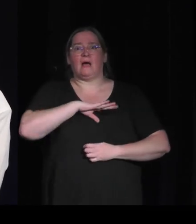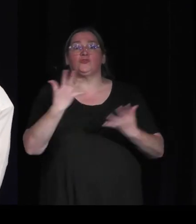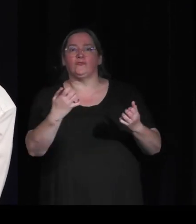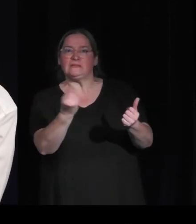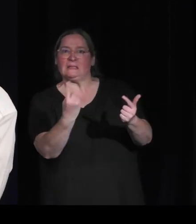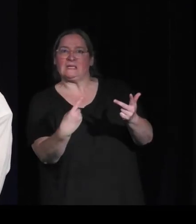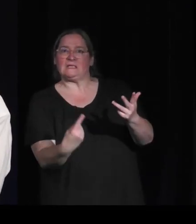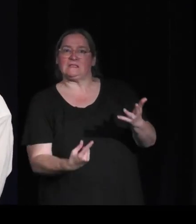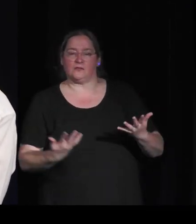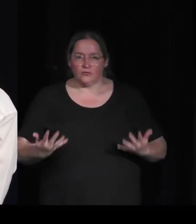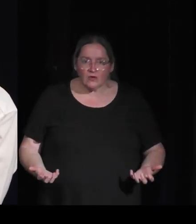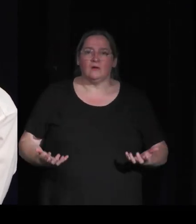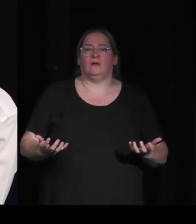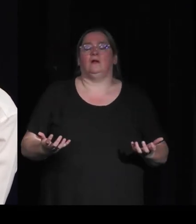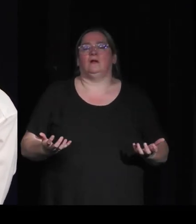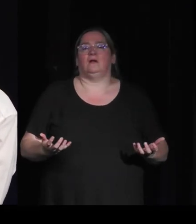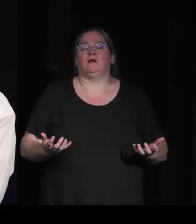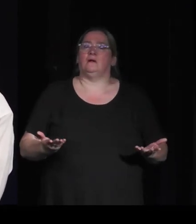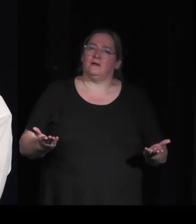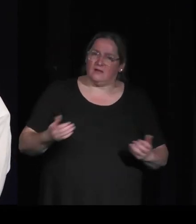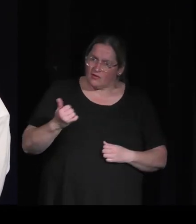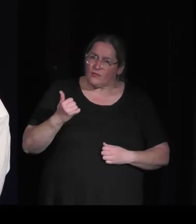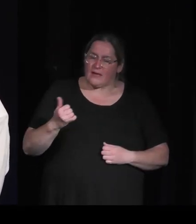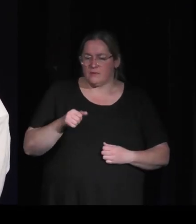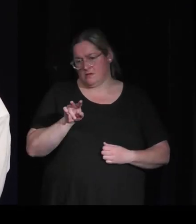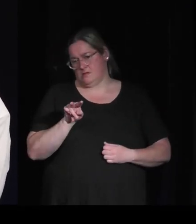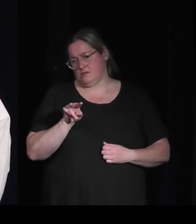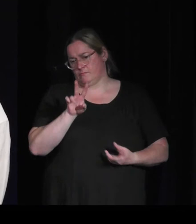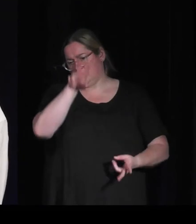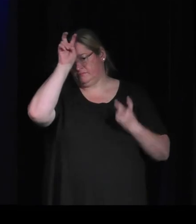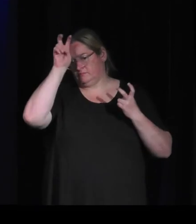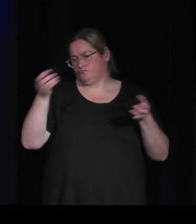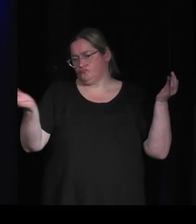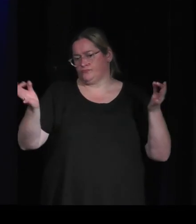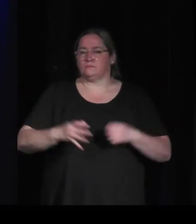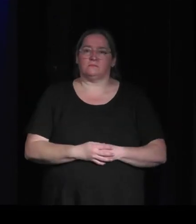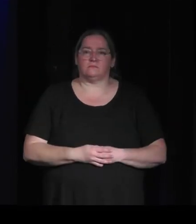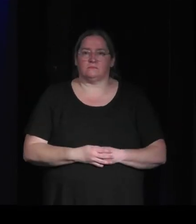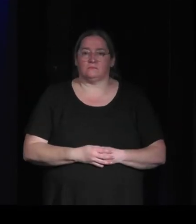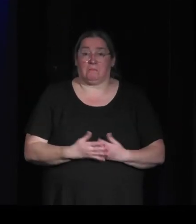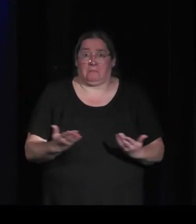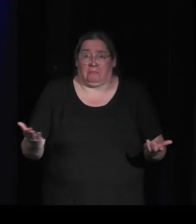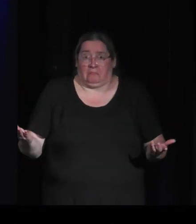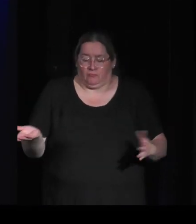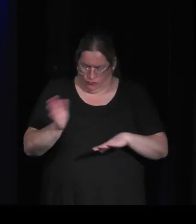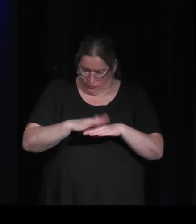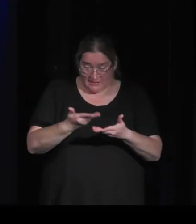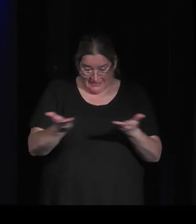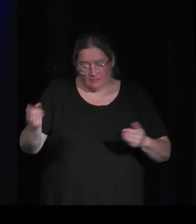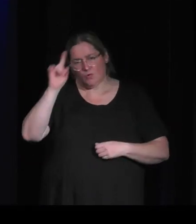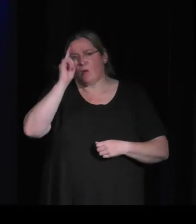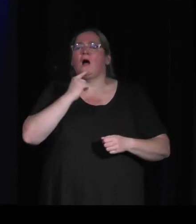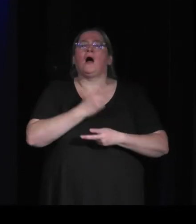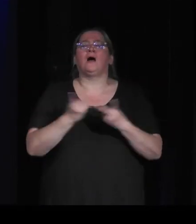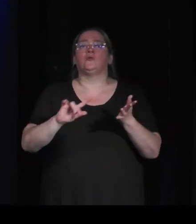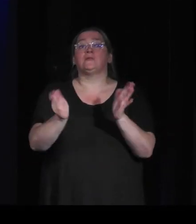ça j'attends ce genre de choses etc vous avez généré ce genre de de toute façon c'était assez simple c'était assez simple parce que l'annonce a été faite